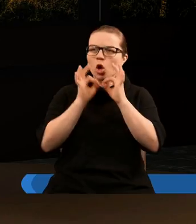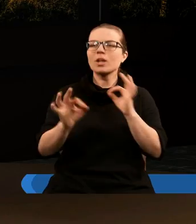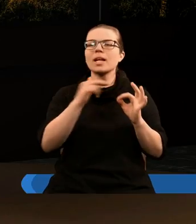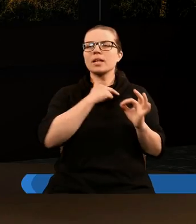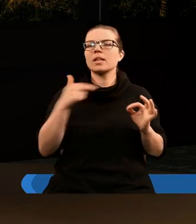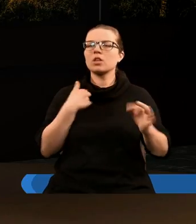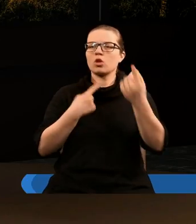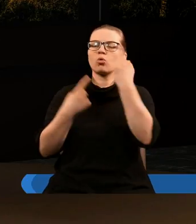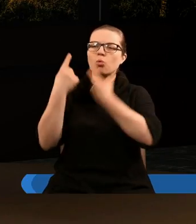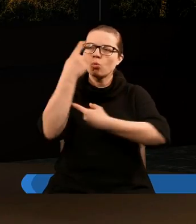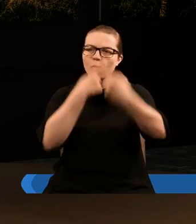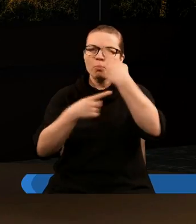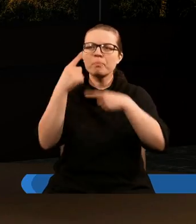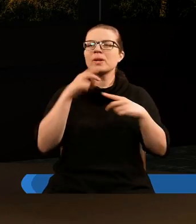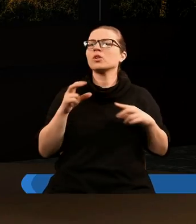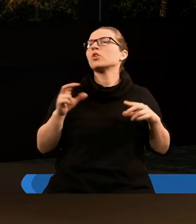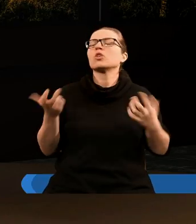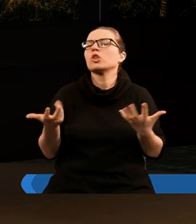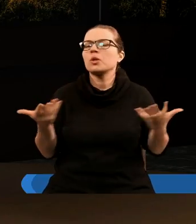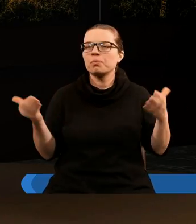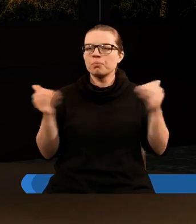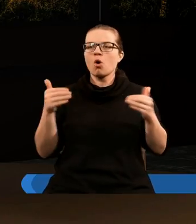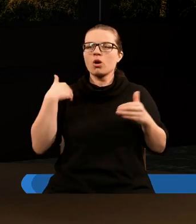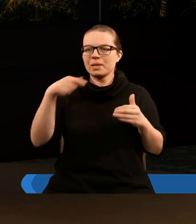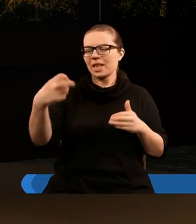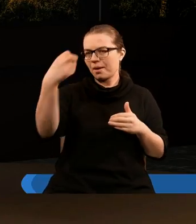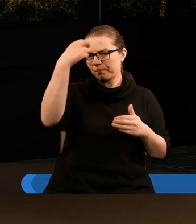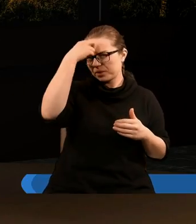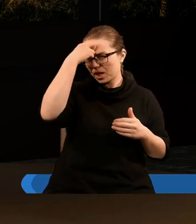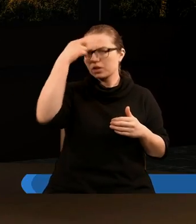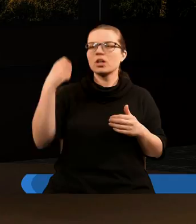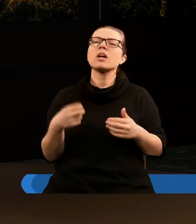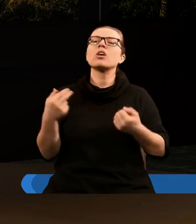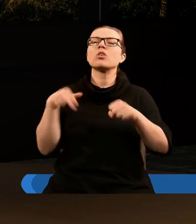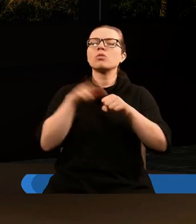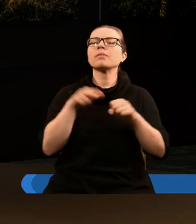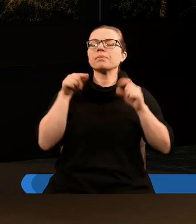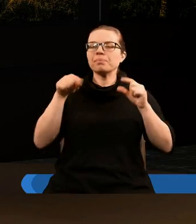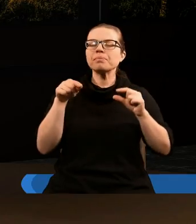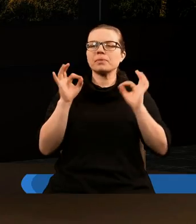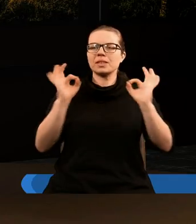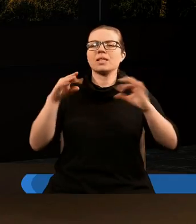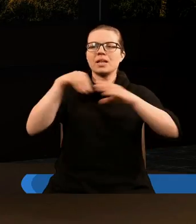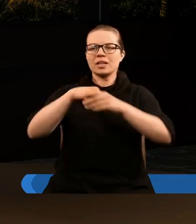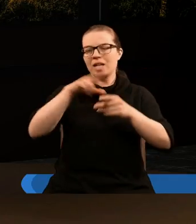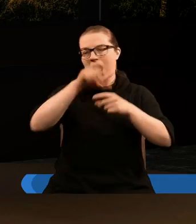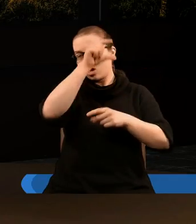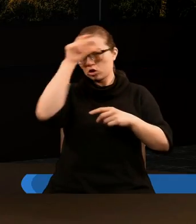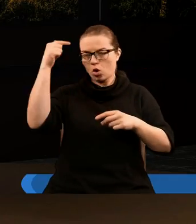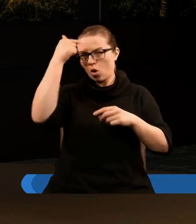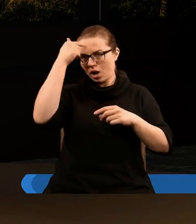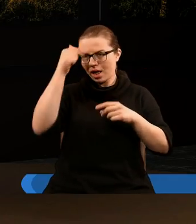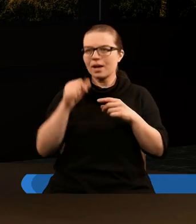tłumaczy, czym może być ta pieczęć, która znajduje się na czole.